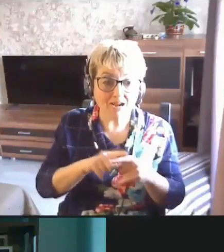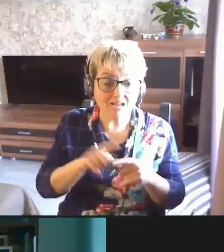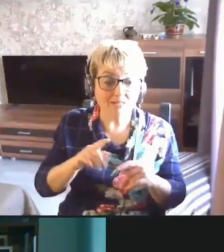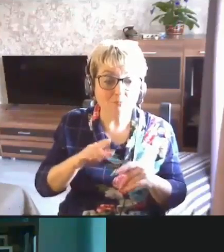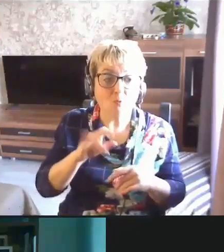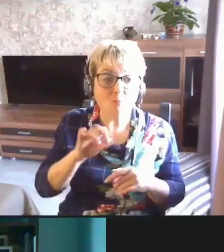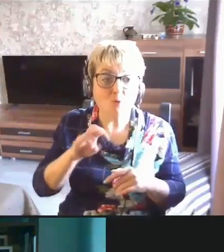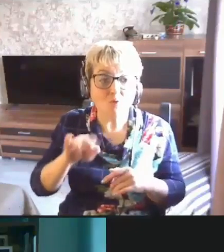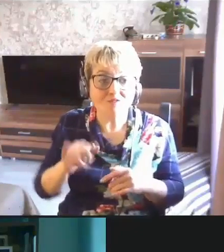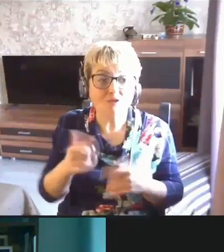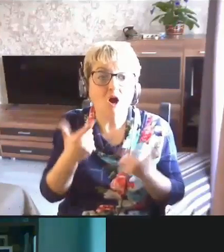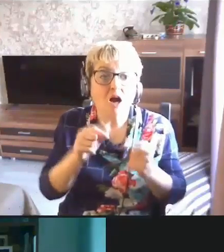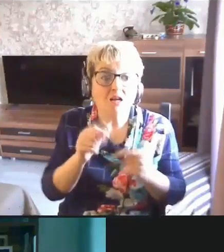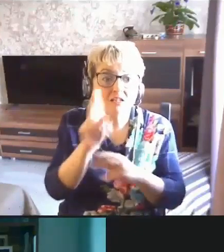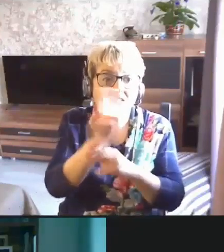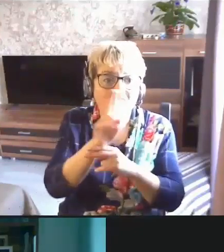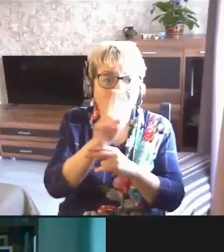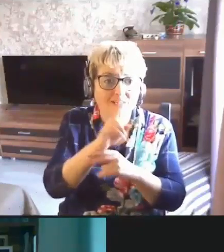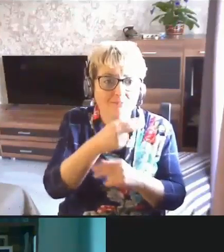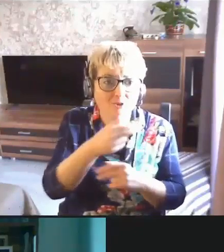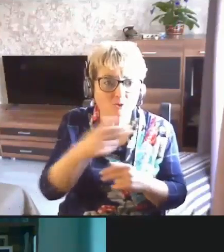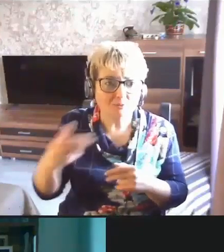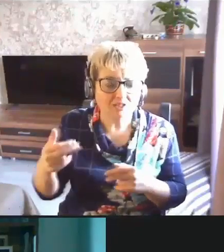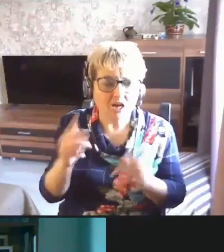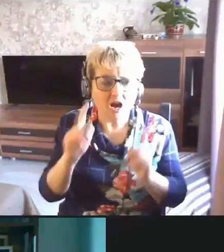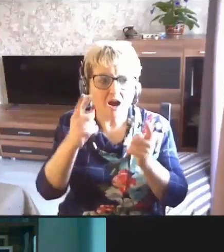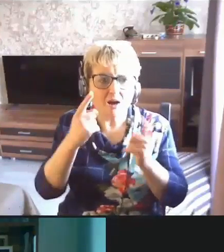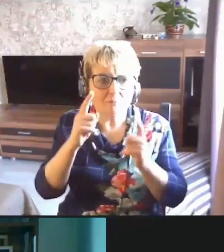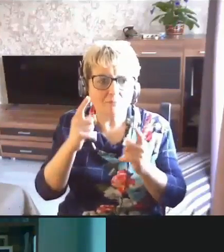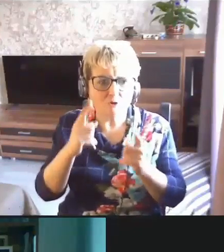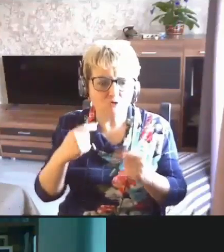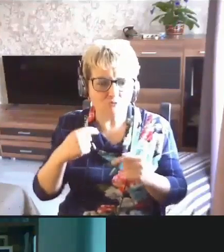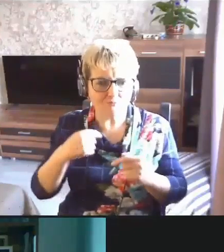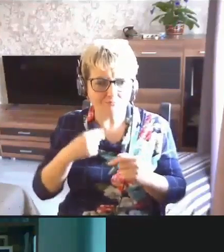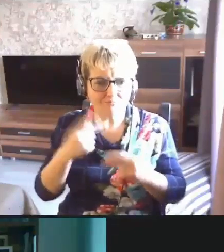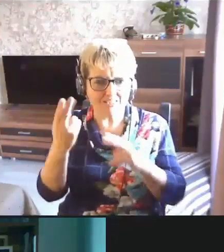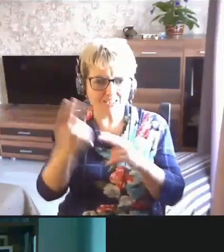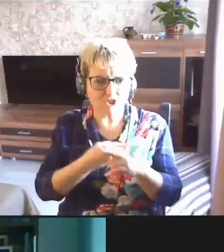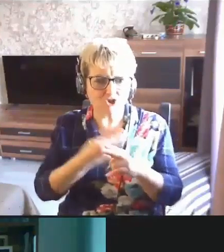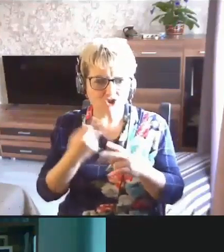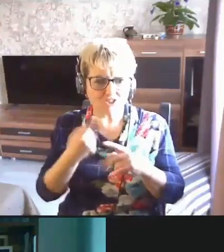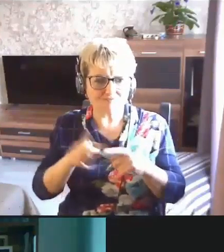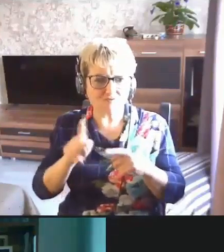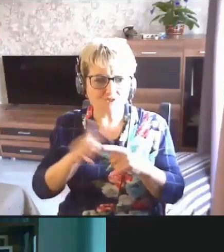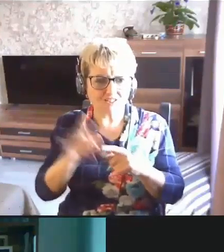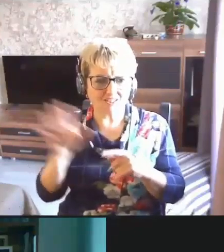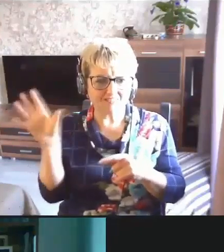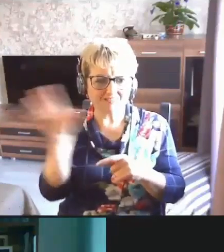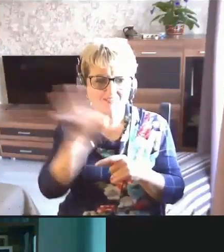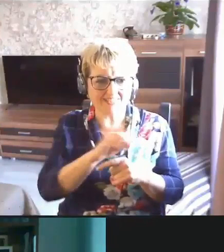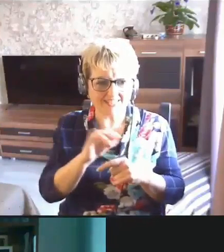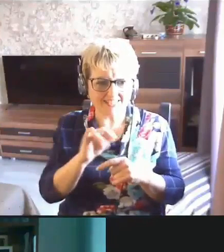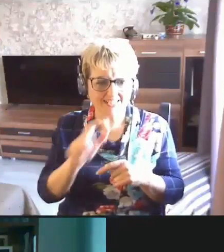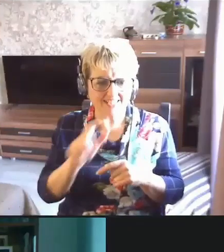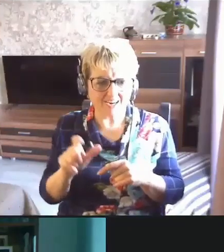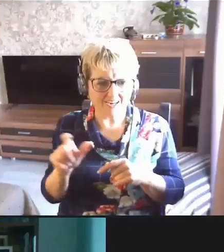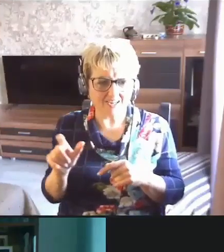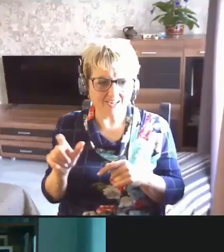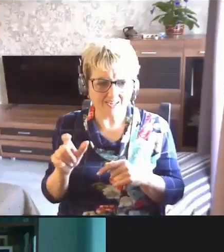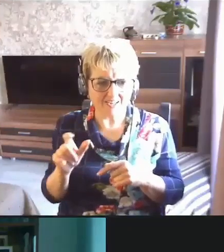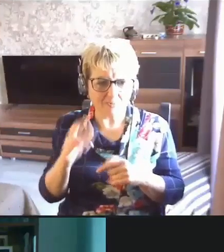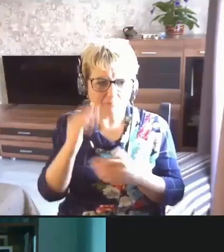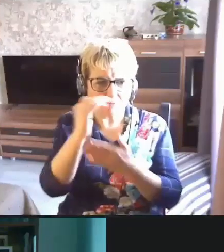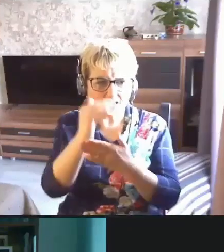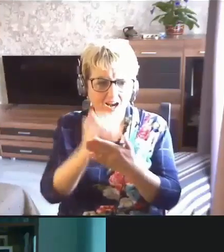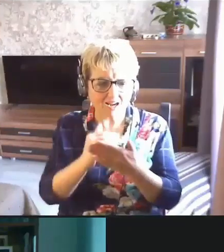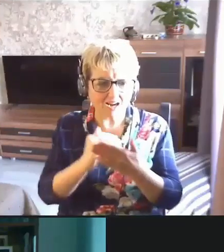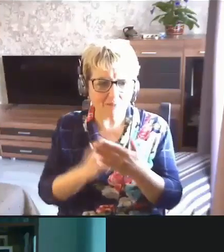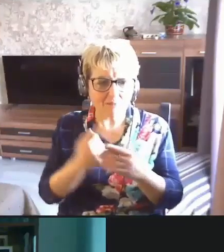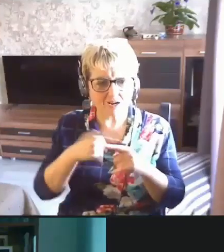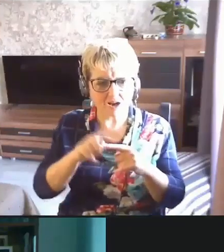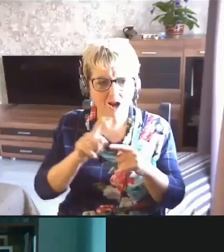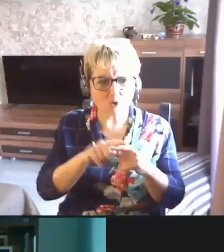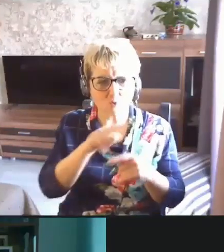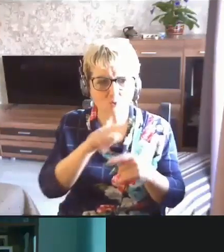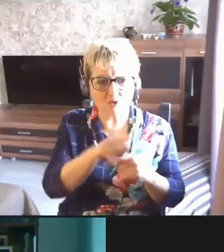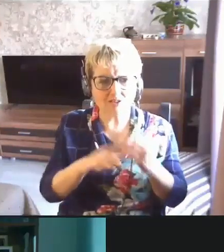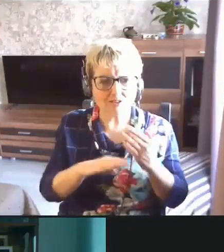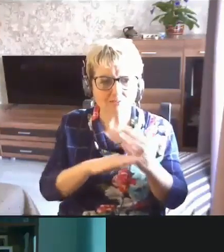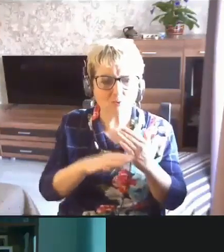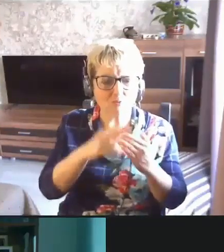поводу, а где фильмы субтитровые, поэтому мы лишены всех программ, которые